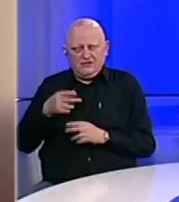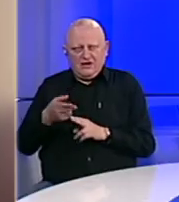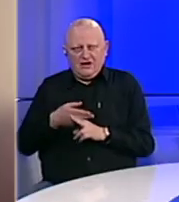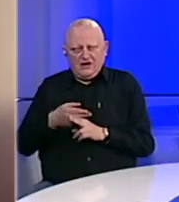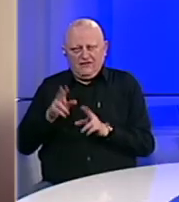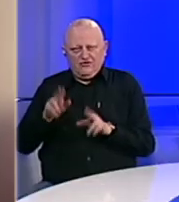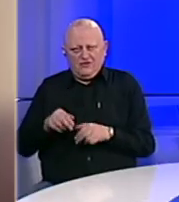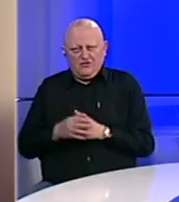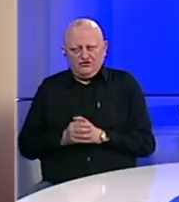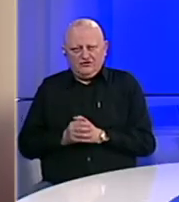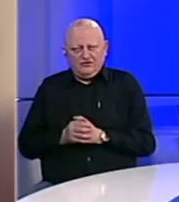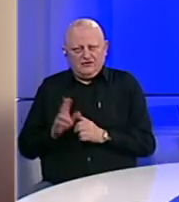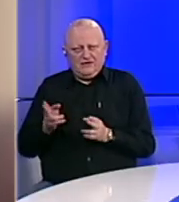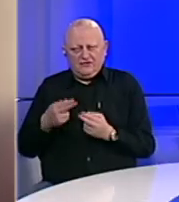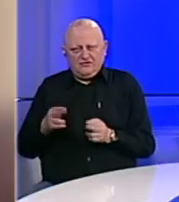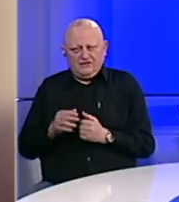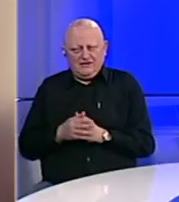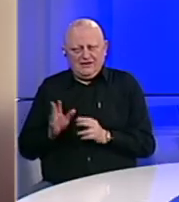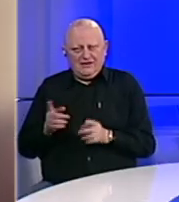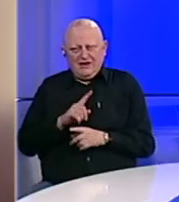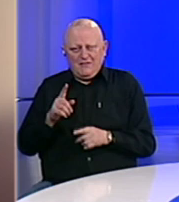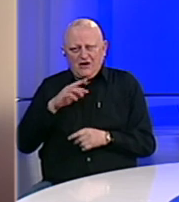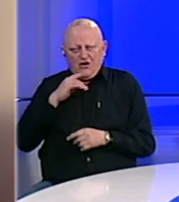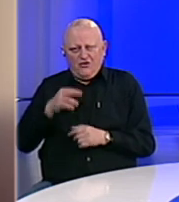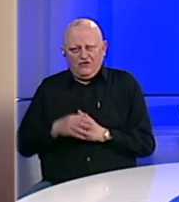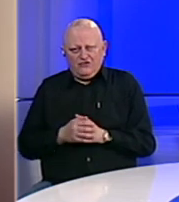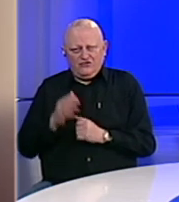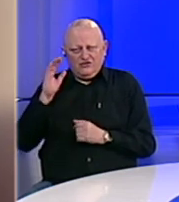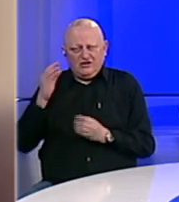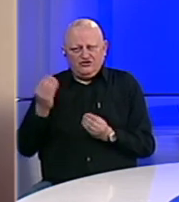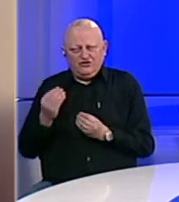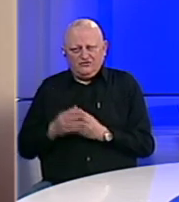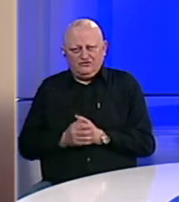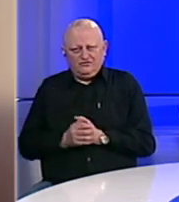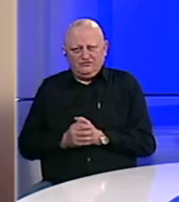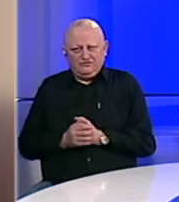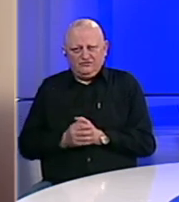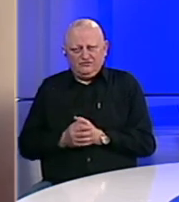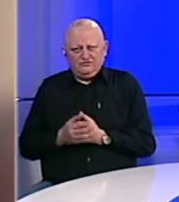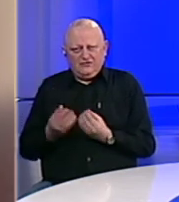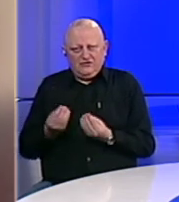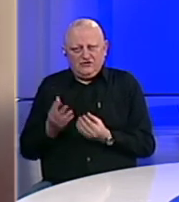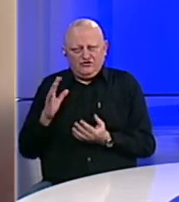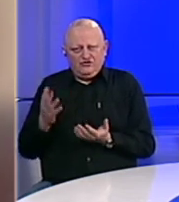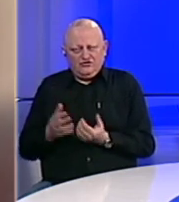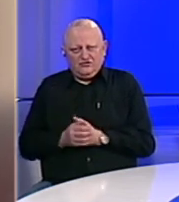kafu. Jel može? Ne može. Nema govor. Čuj? Što? Kako misliš što?